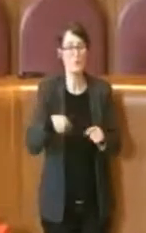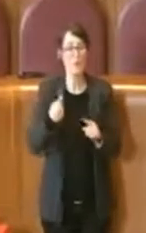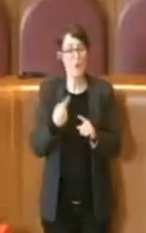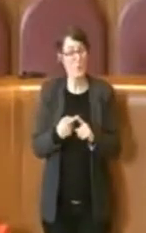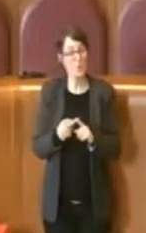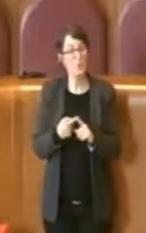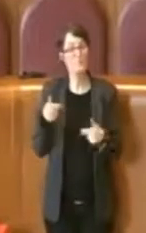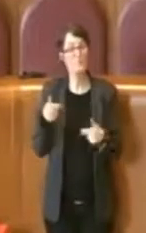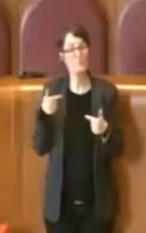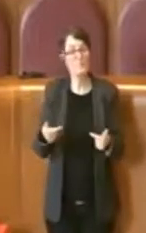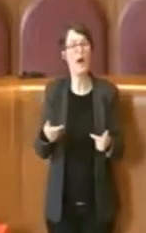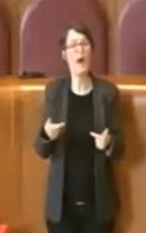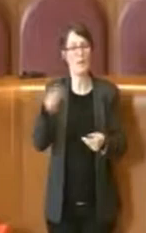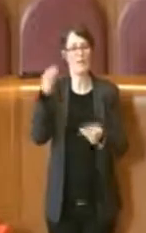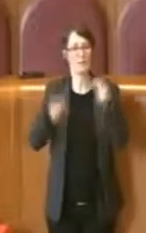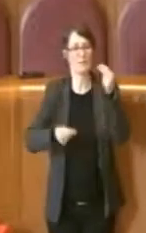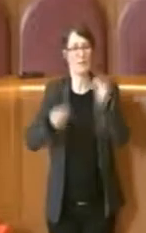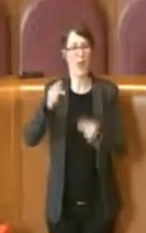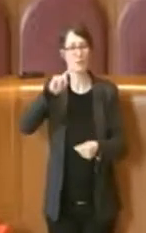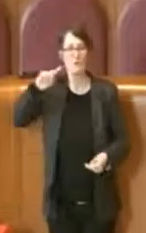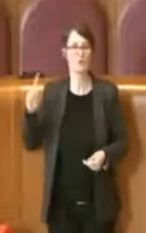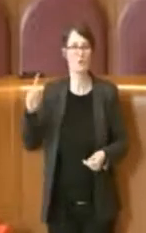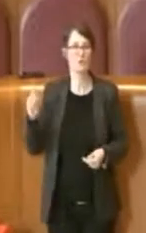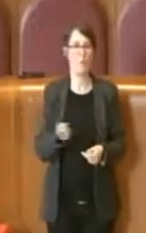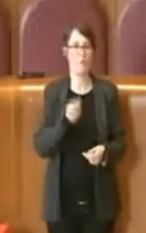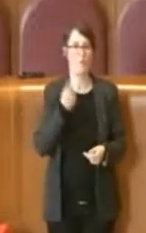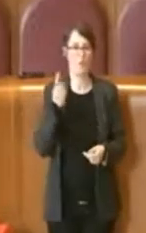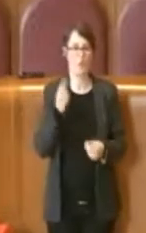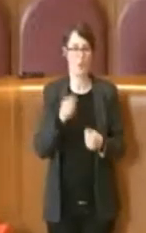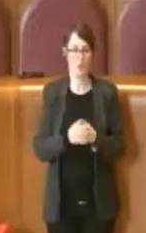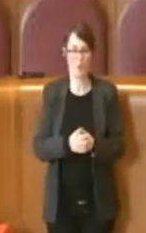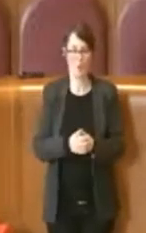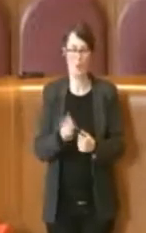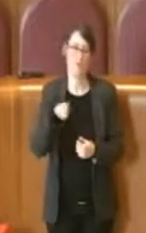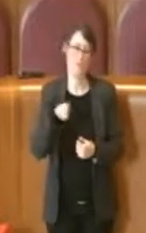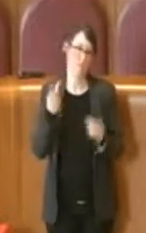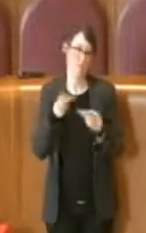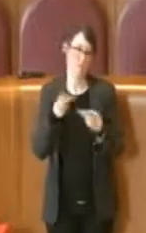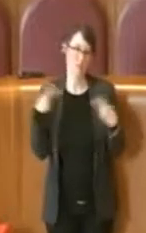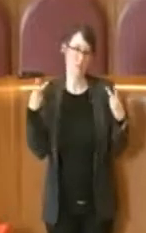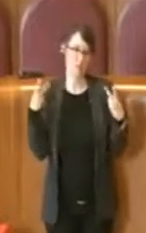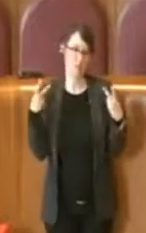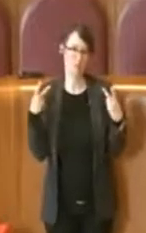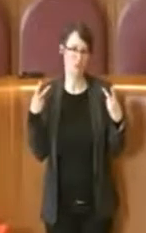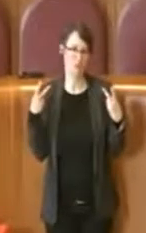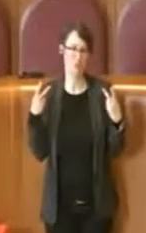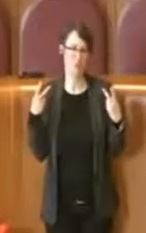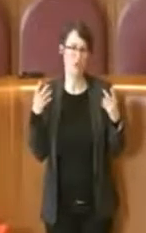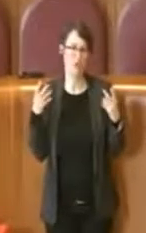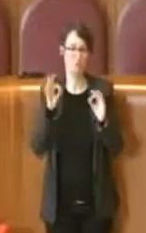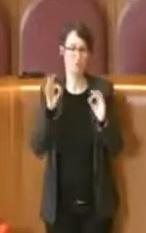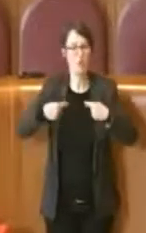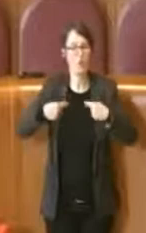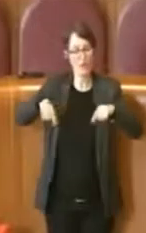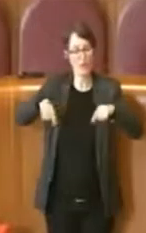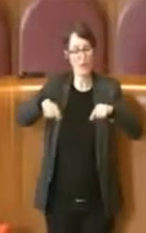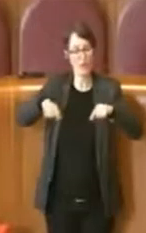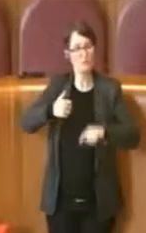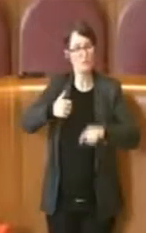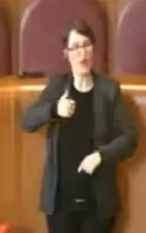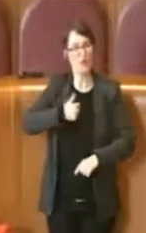il bilancio che era stato proposto inizialmente dalla Giunta. Di questo sono felice, sono felice che la Giunta stessa poi abbia fatto